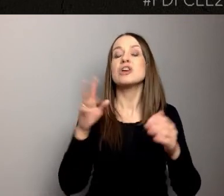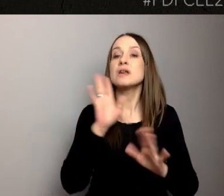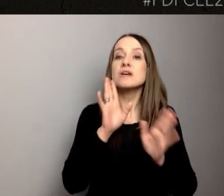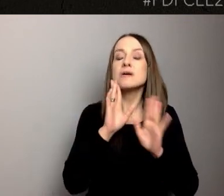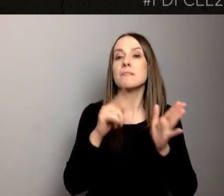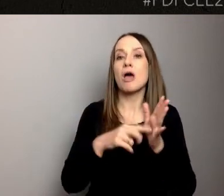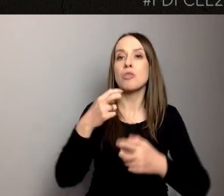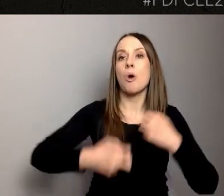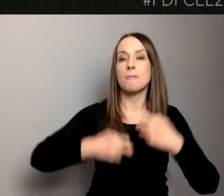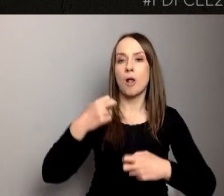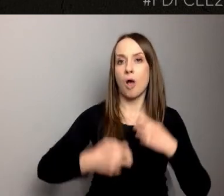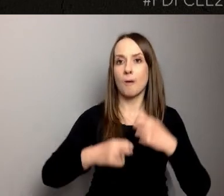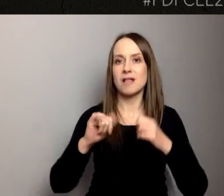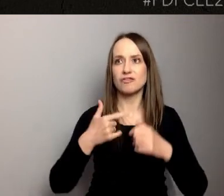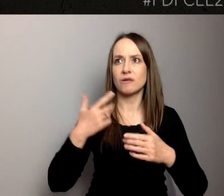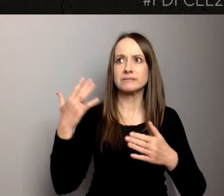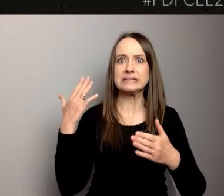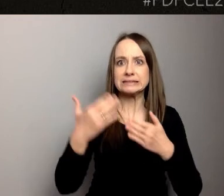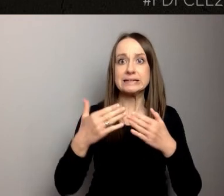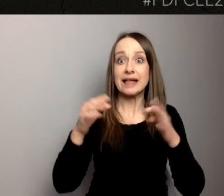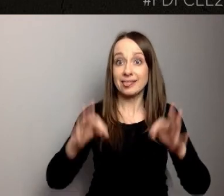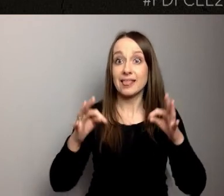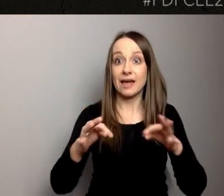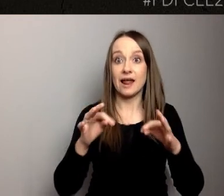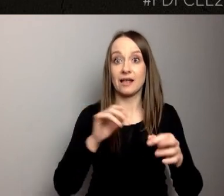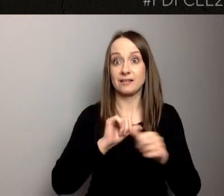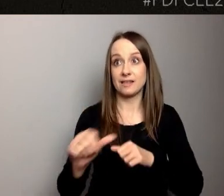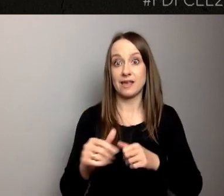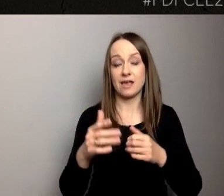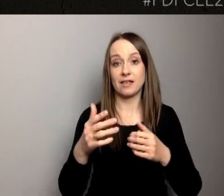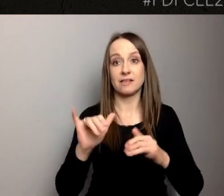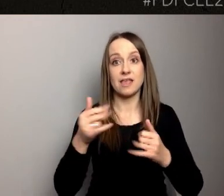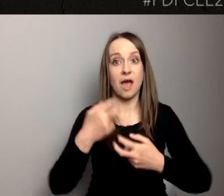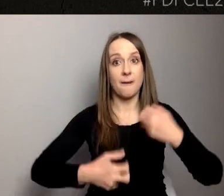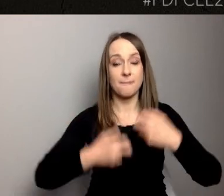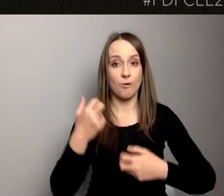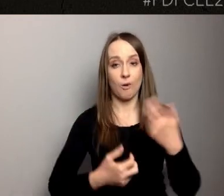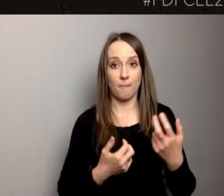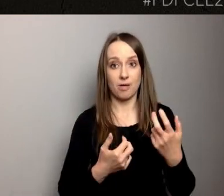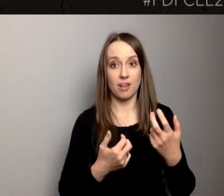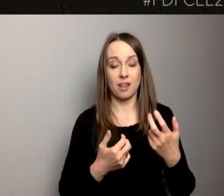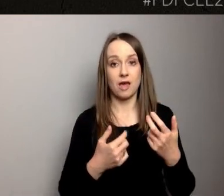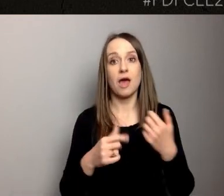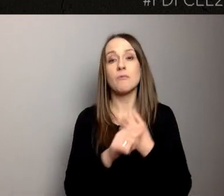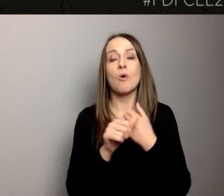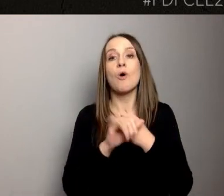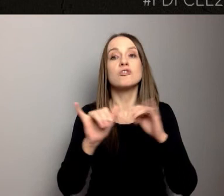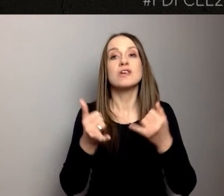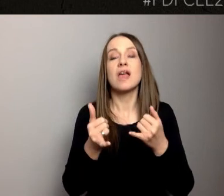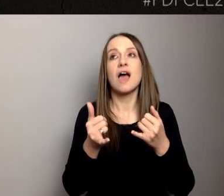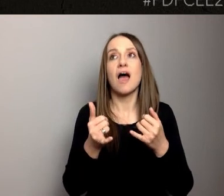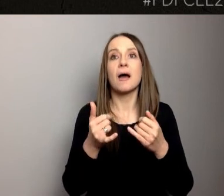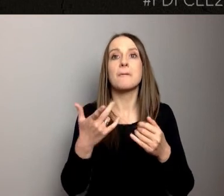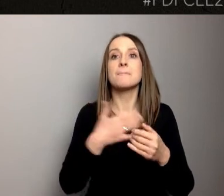właśnie teraz. Teraz, kiedy my nie możemy właśnie w ten sposób funkcjonować, tylko pojawia się wyzwanie, które jest właśnie